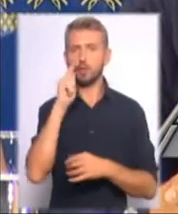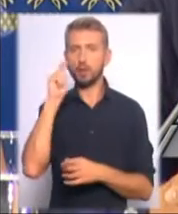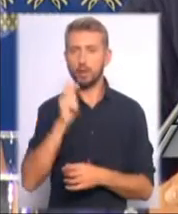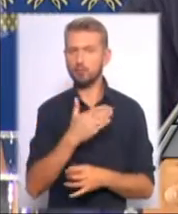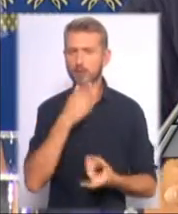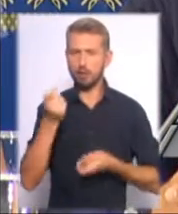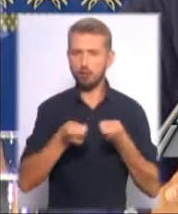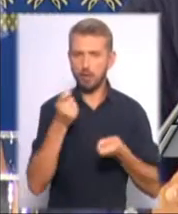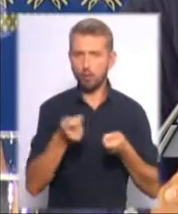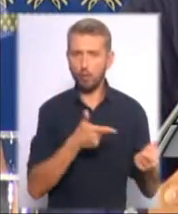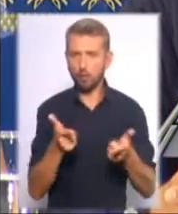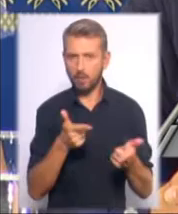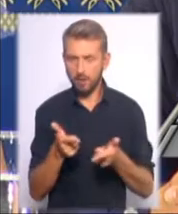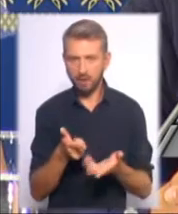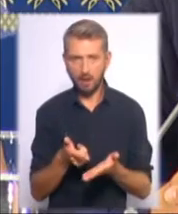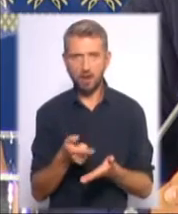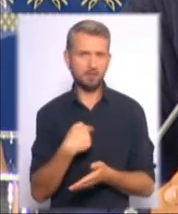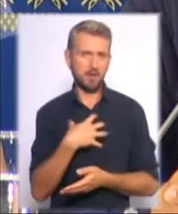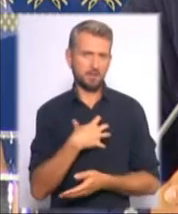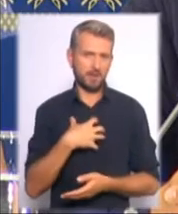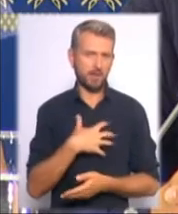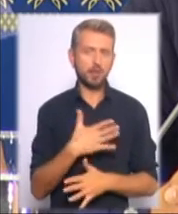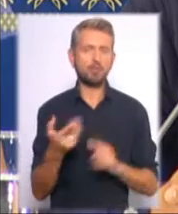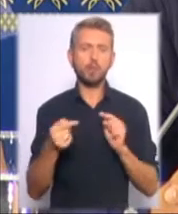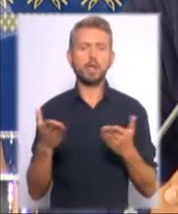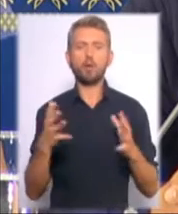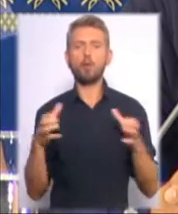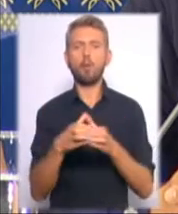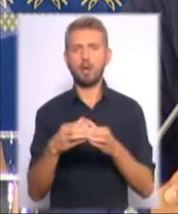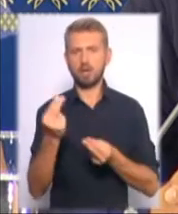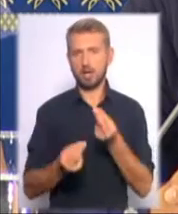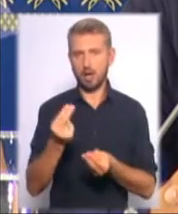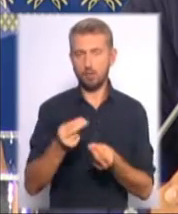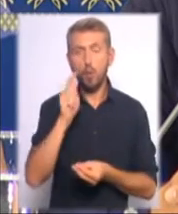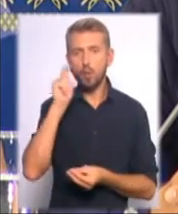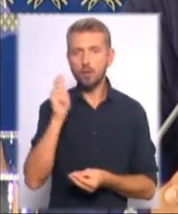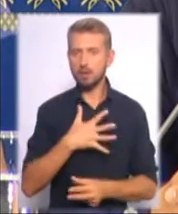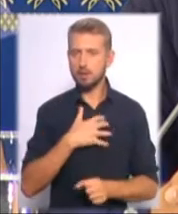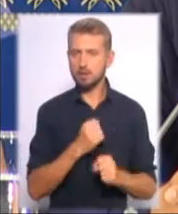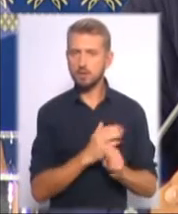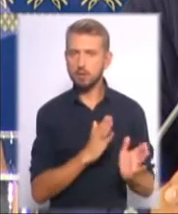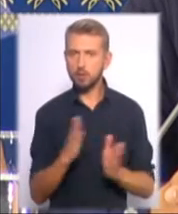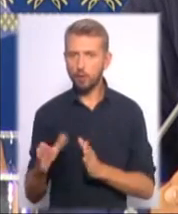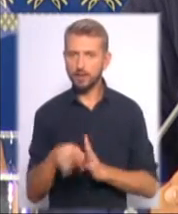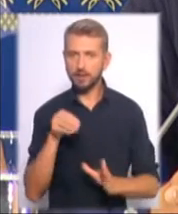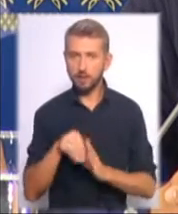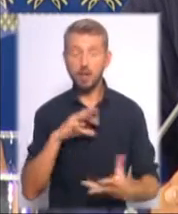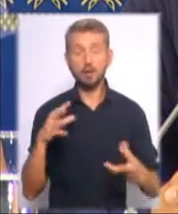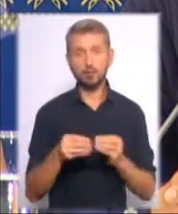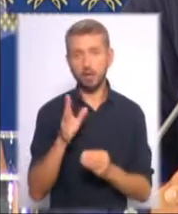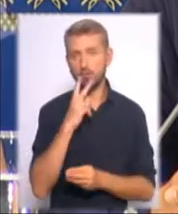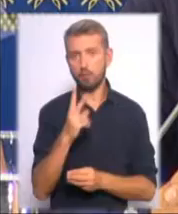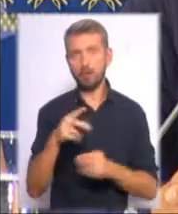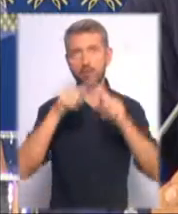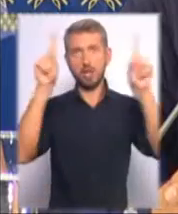ретельно готувалися до нього. Для нас немає значення, проти якої команди ми граємо. Україна – дисциплінована збірна. Результат ви побачите на